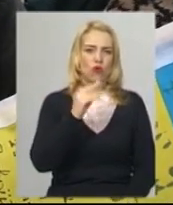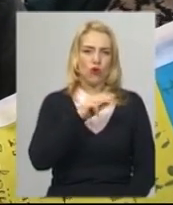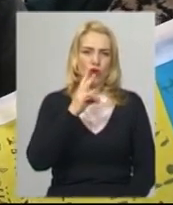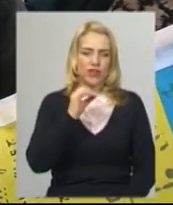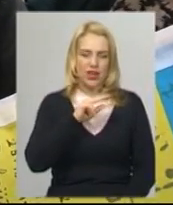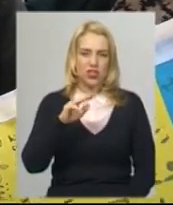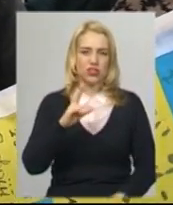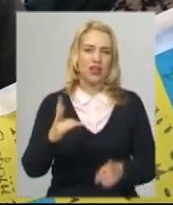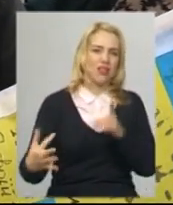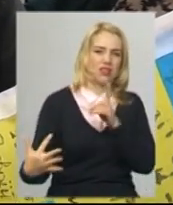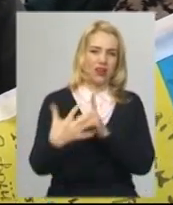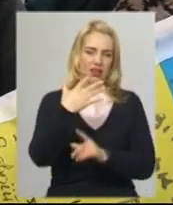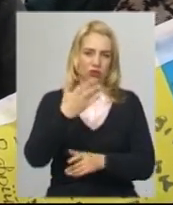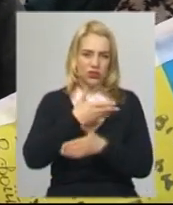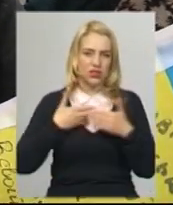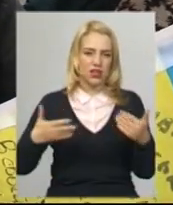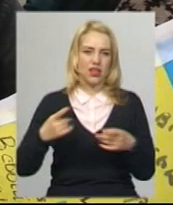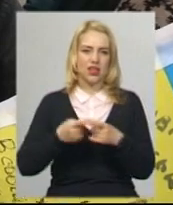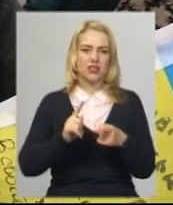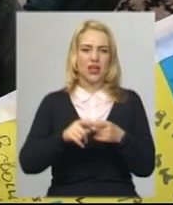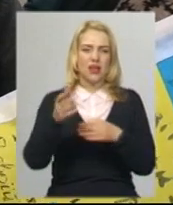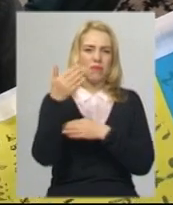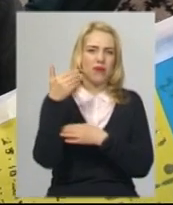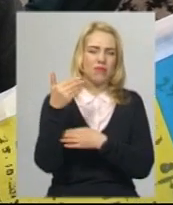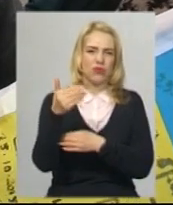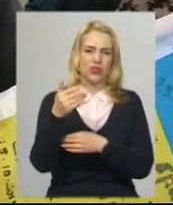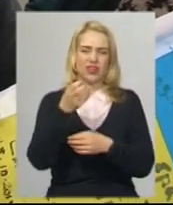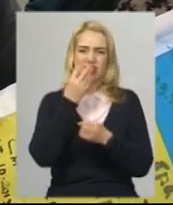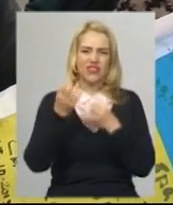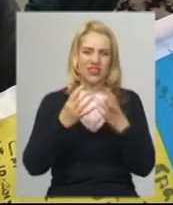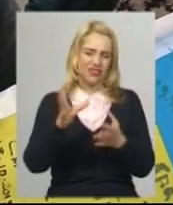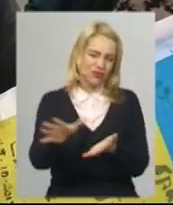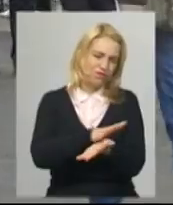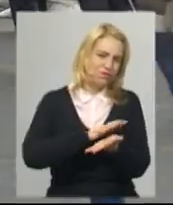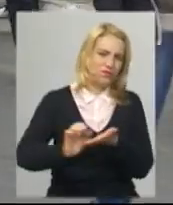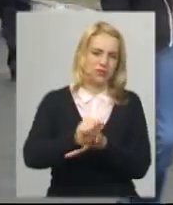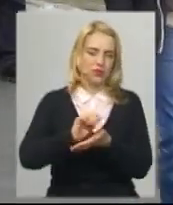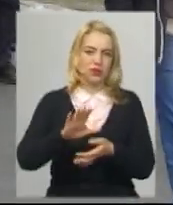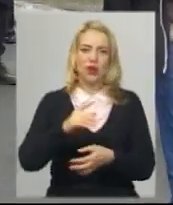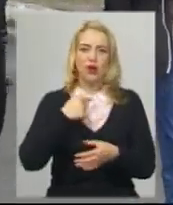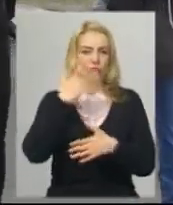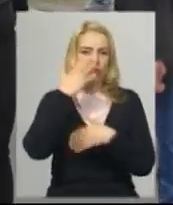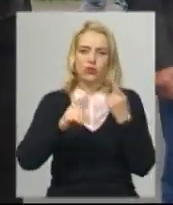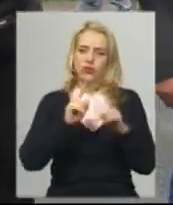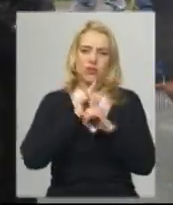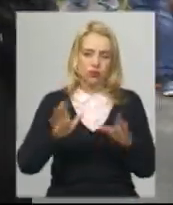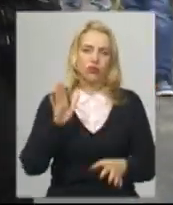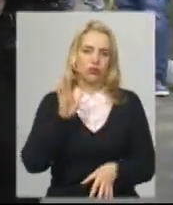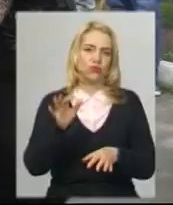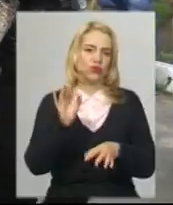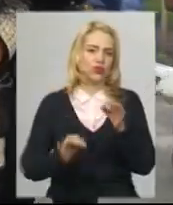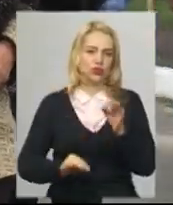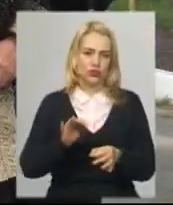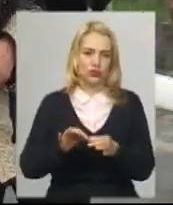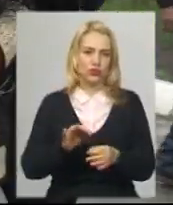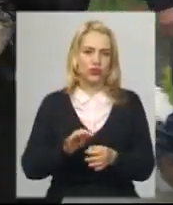і прапори, і вінки, і дітей, і міліцію. Все стерли звідти. Прощення їм не буде, рано чи пізно суд буде. Шість років чекала родина загиблого в